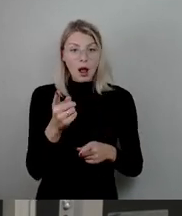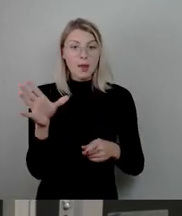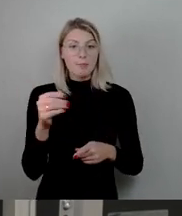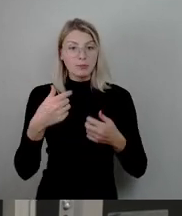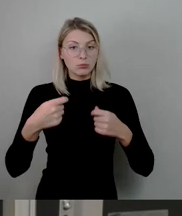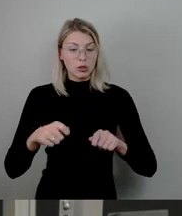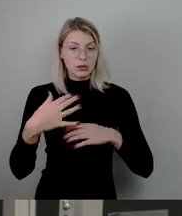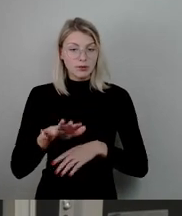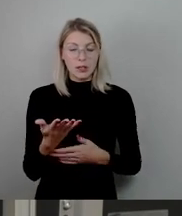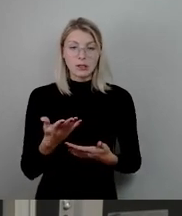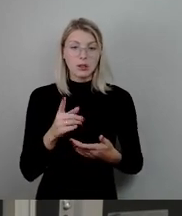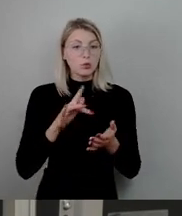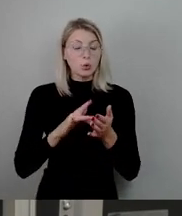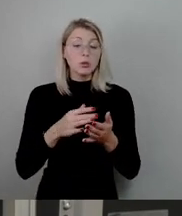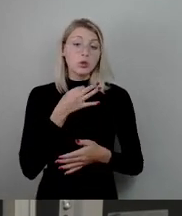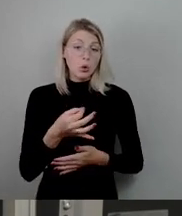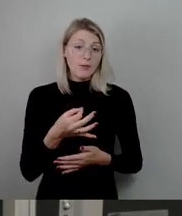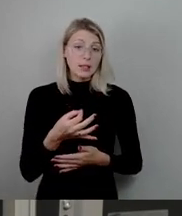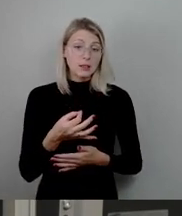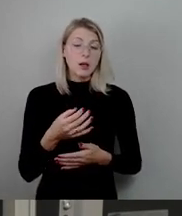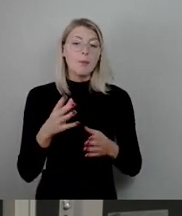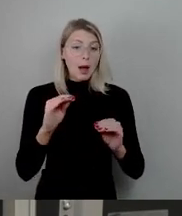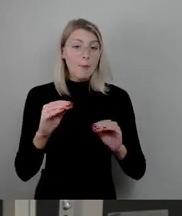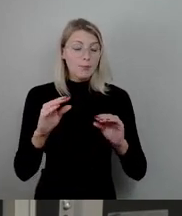notwendig war, da zu einer Neuregelung zu kommen.